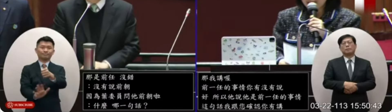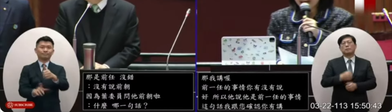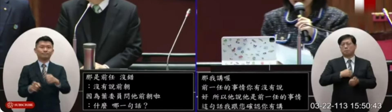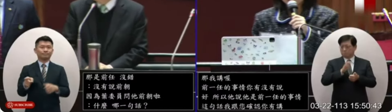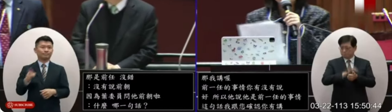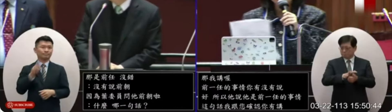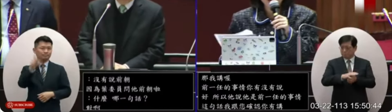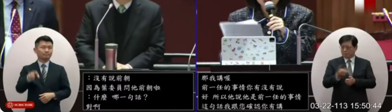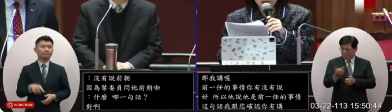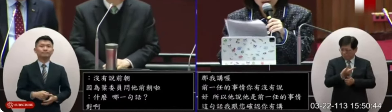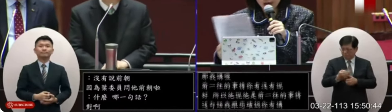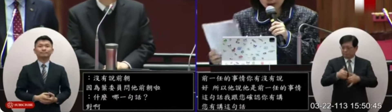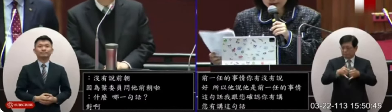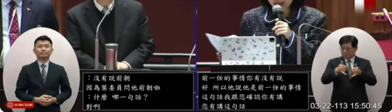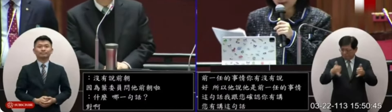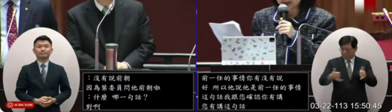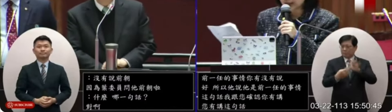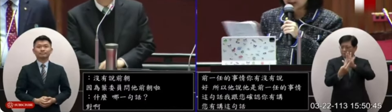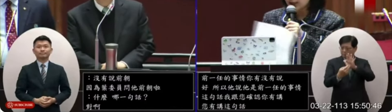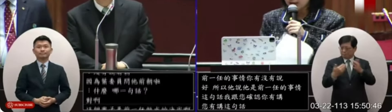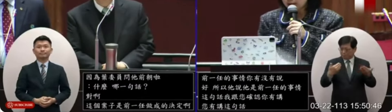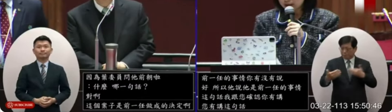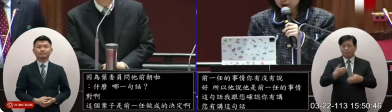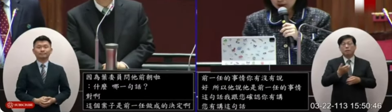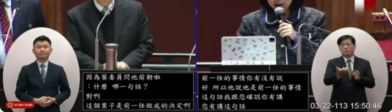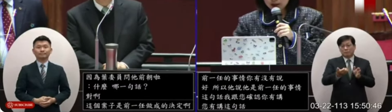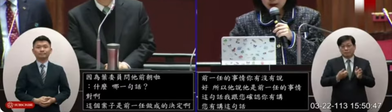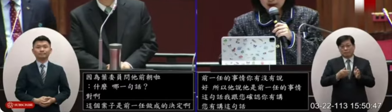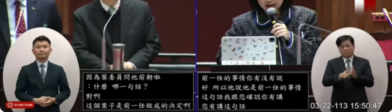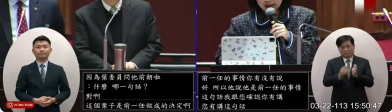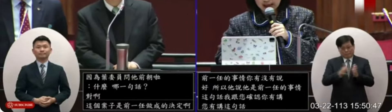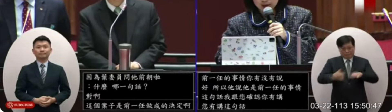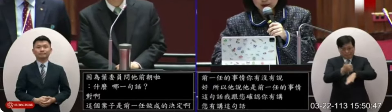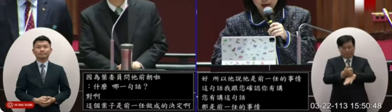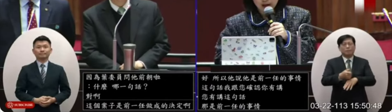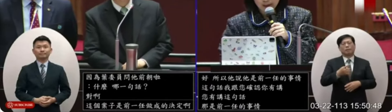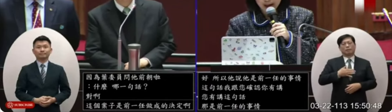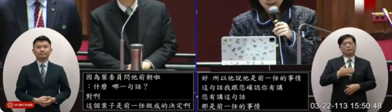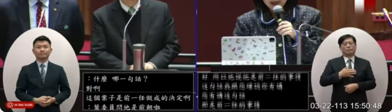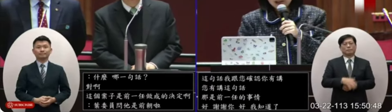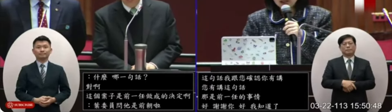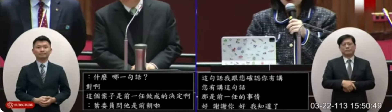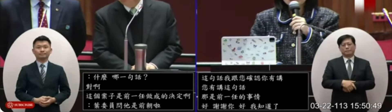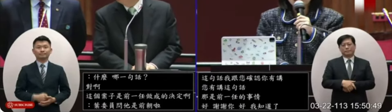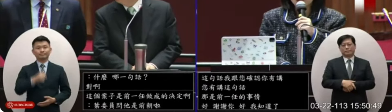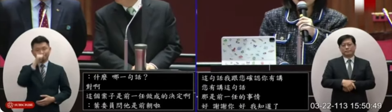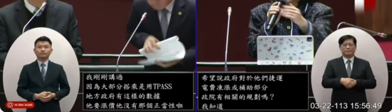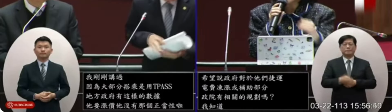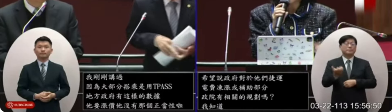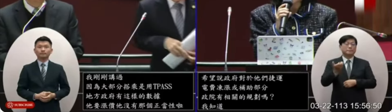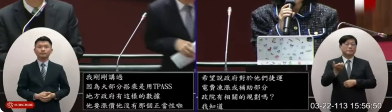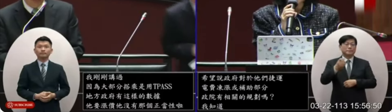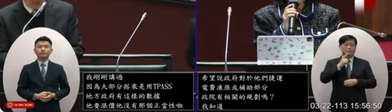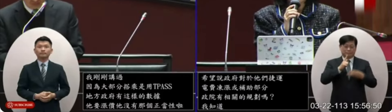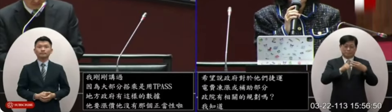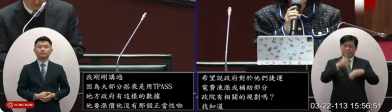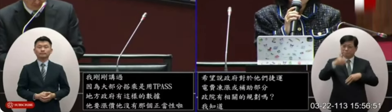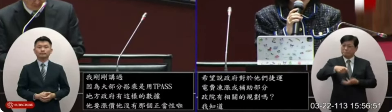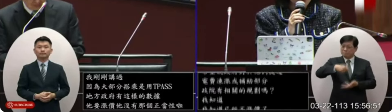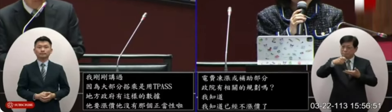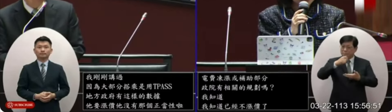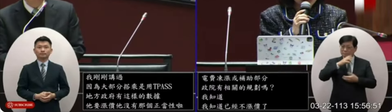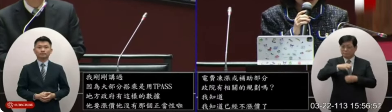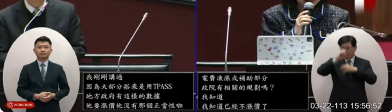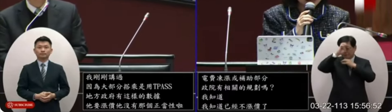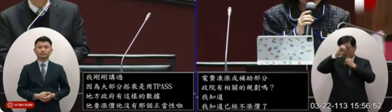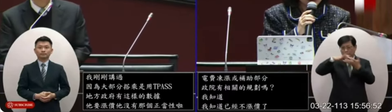的錯了幫你們來這個公道一下嘛前一任的事情就前一任的事情現在大家知道了好嗎好那我剛才這個主委談